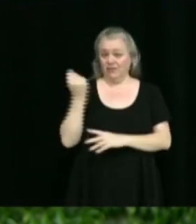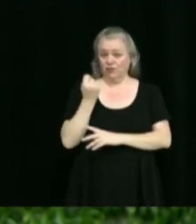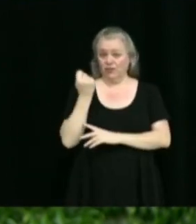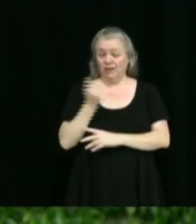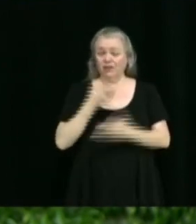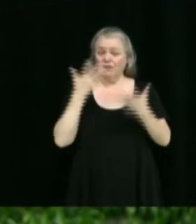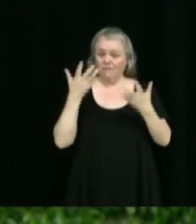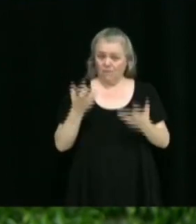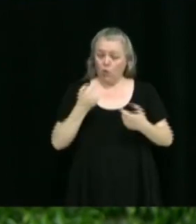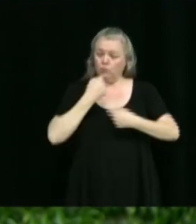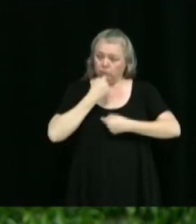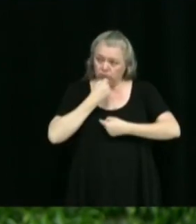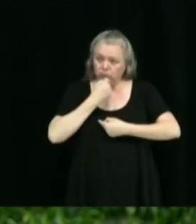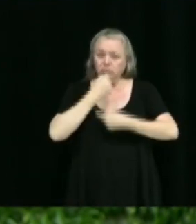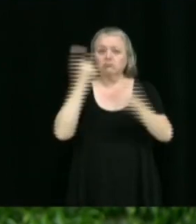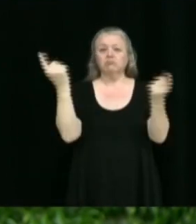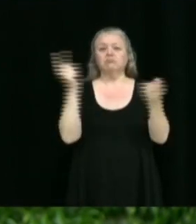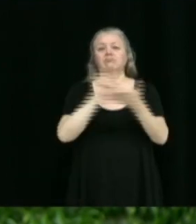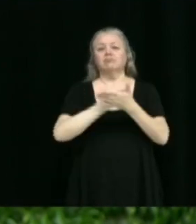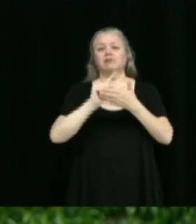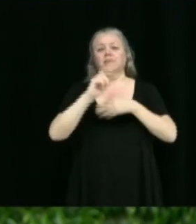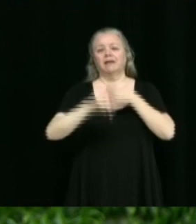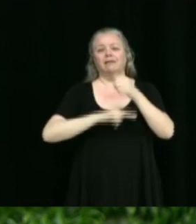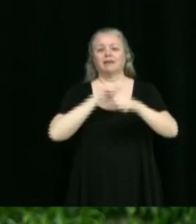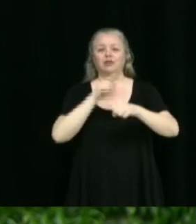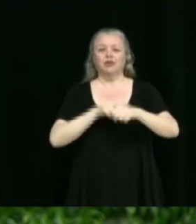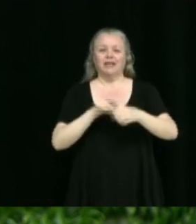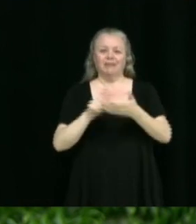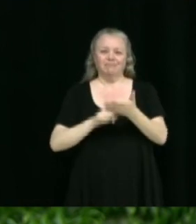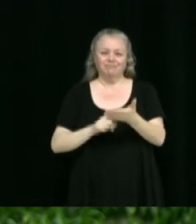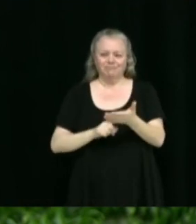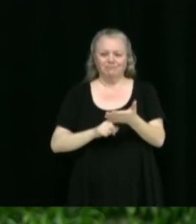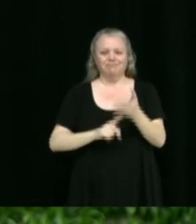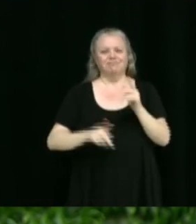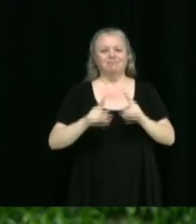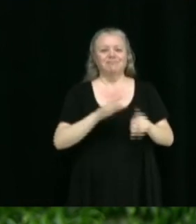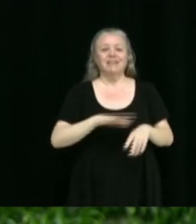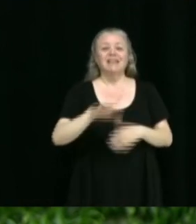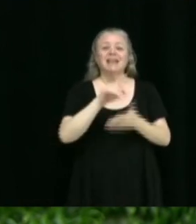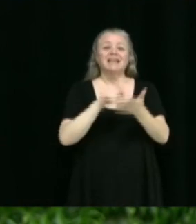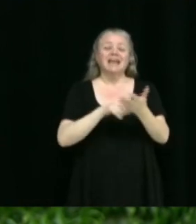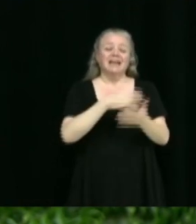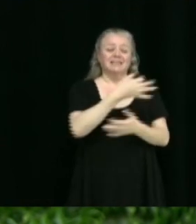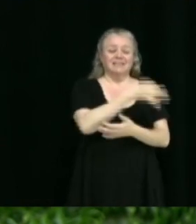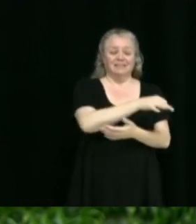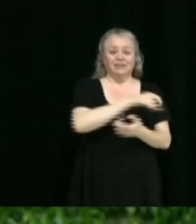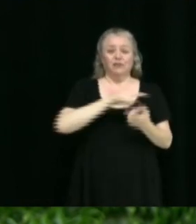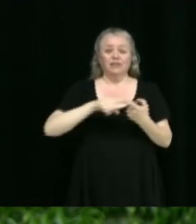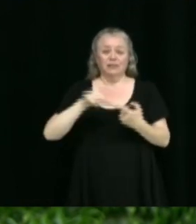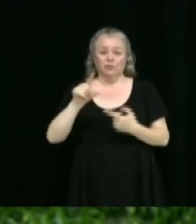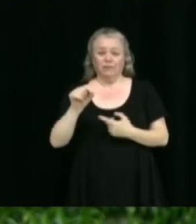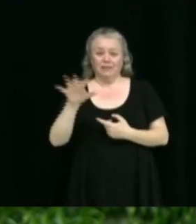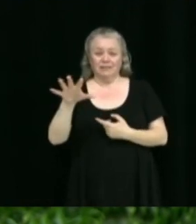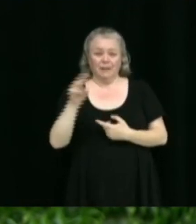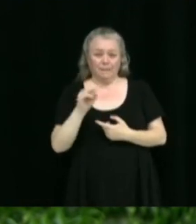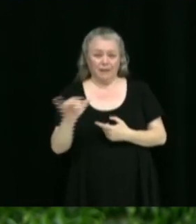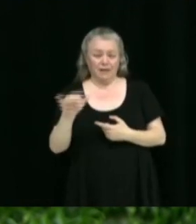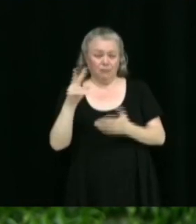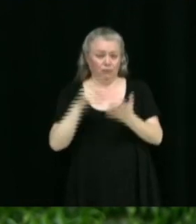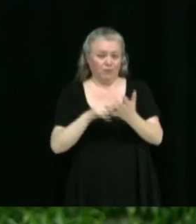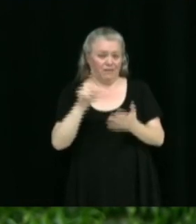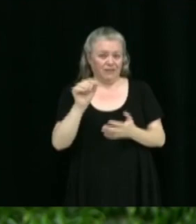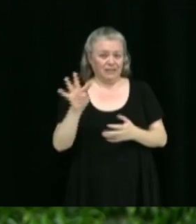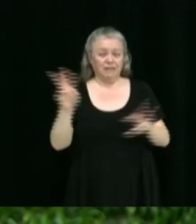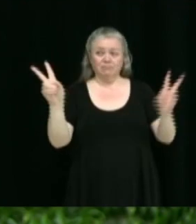proclamation de la Semaine nationale des travaux publics, qui se déroulera du 19 au 25 mai 2024, sous le thème